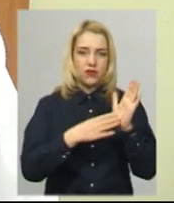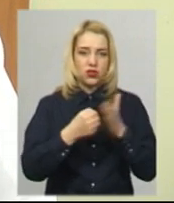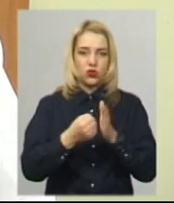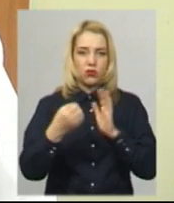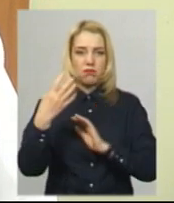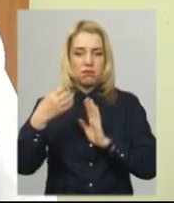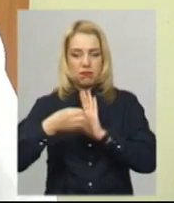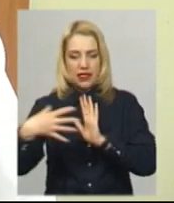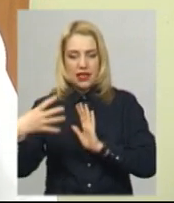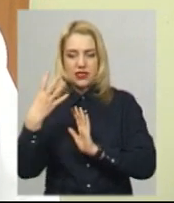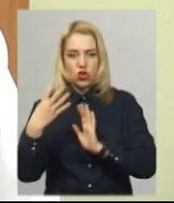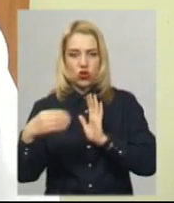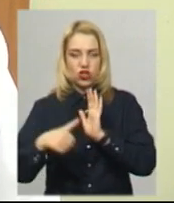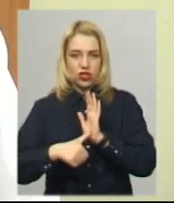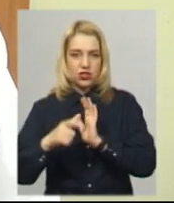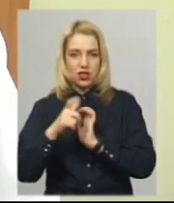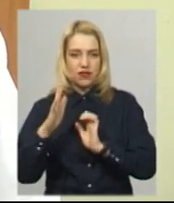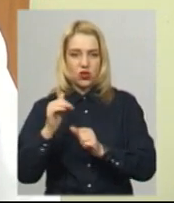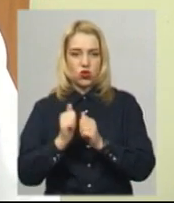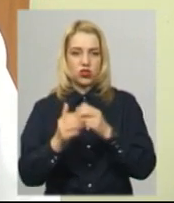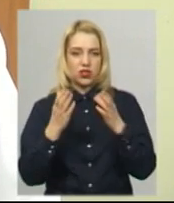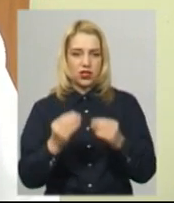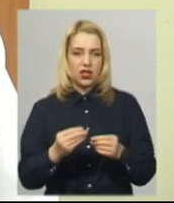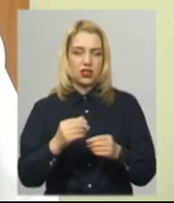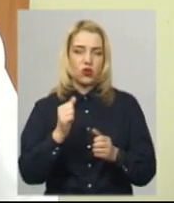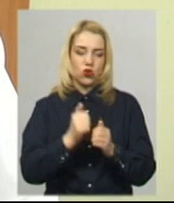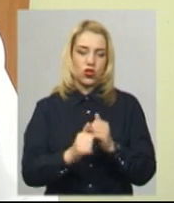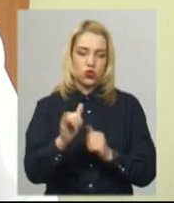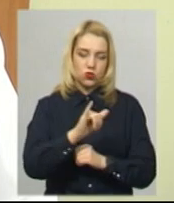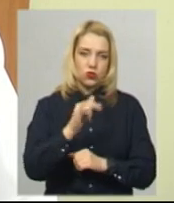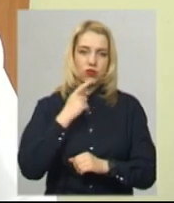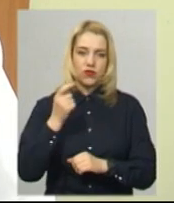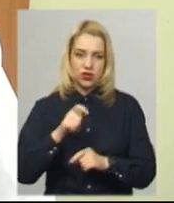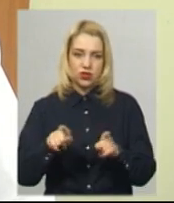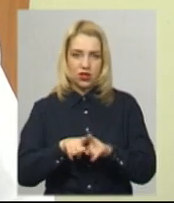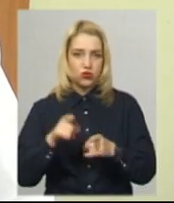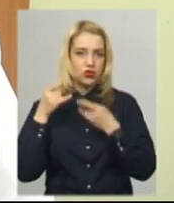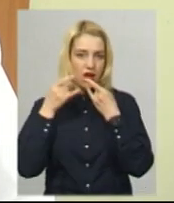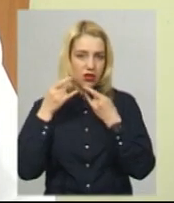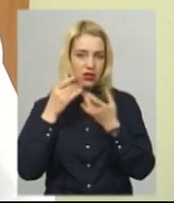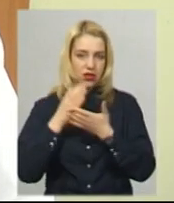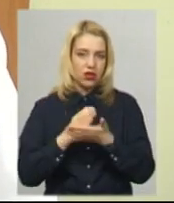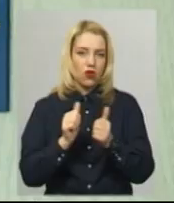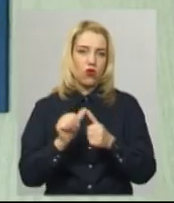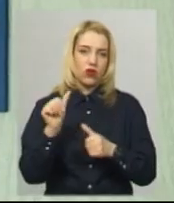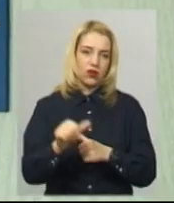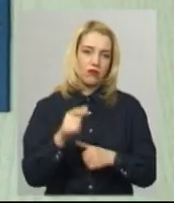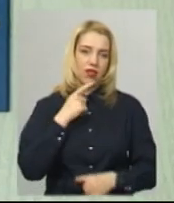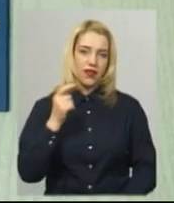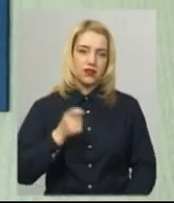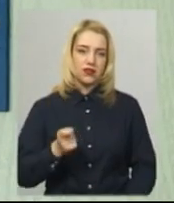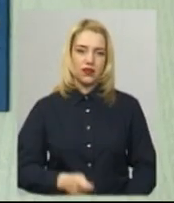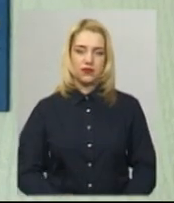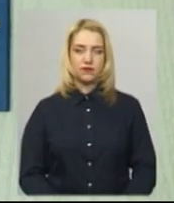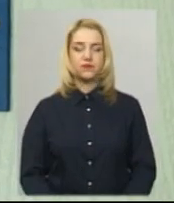.46 хвилин. Кожній день працює і з суботи та неділю, і ортоген також є кожен день, крім неділі. Тетяна